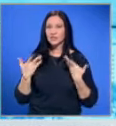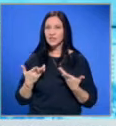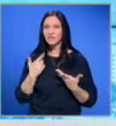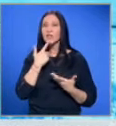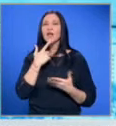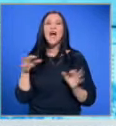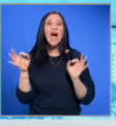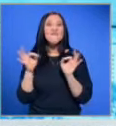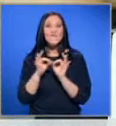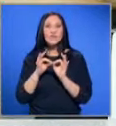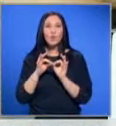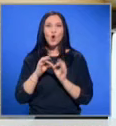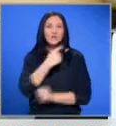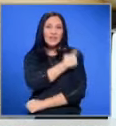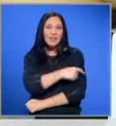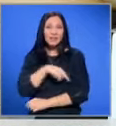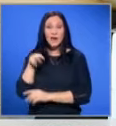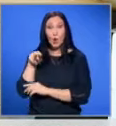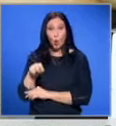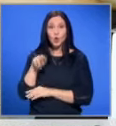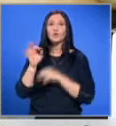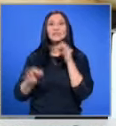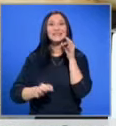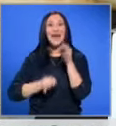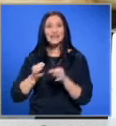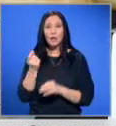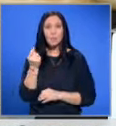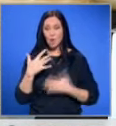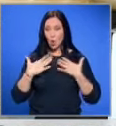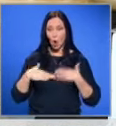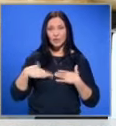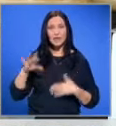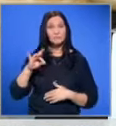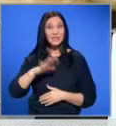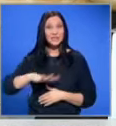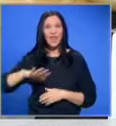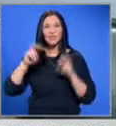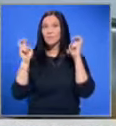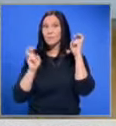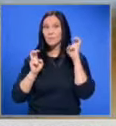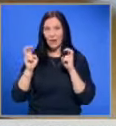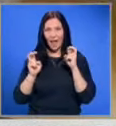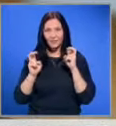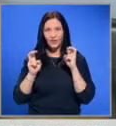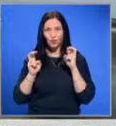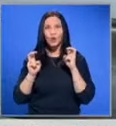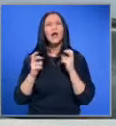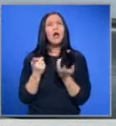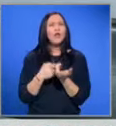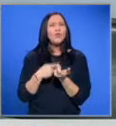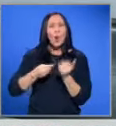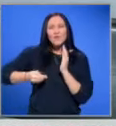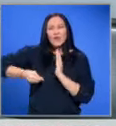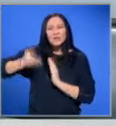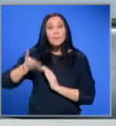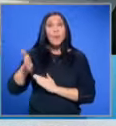за фитосанитарен контрол. Заразяването с микроорганизми на средата в предприятието е толкова